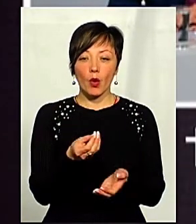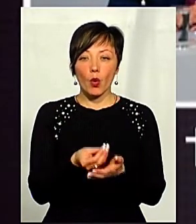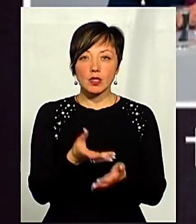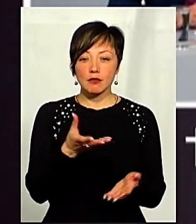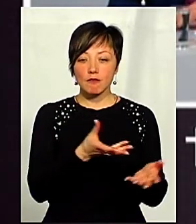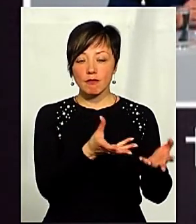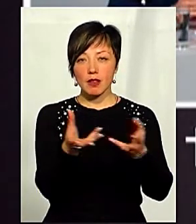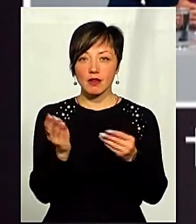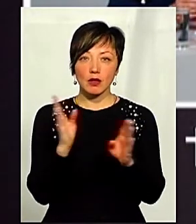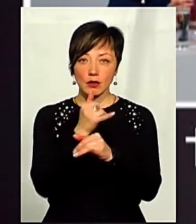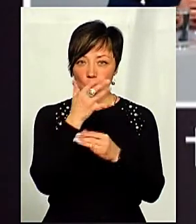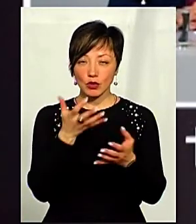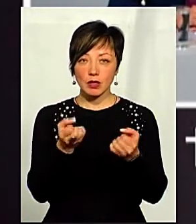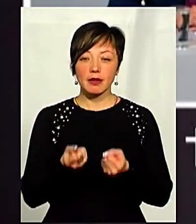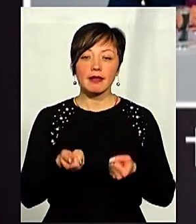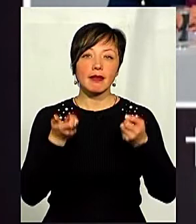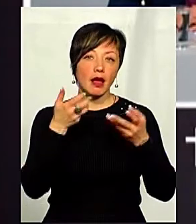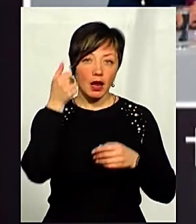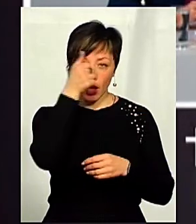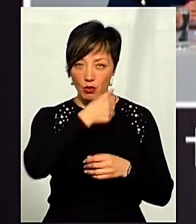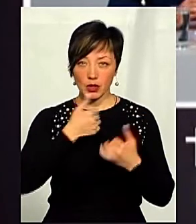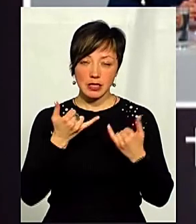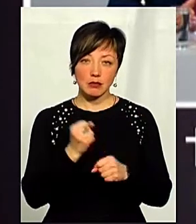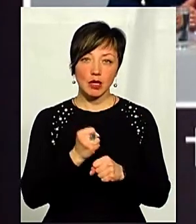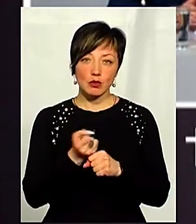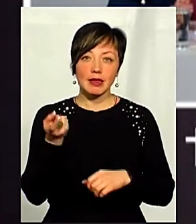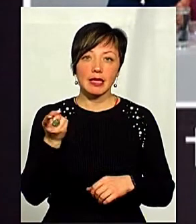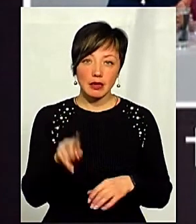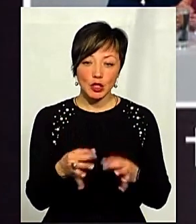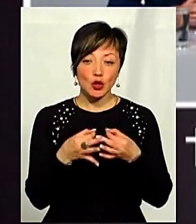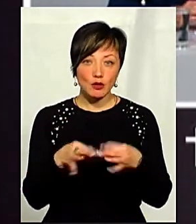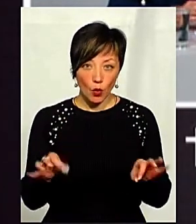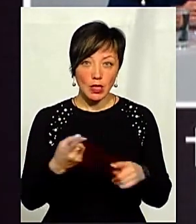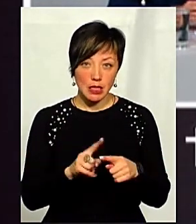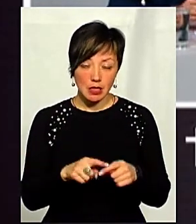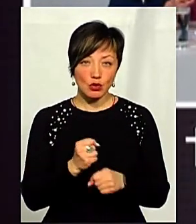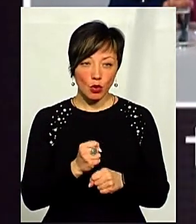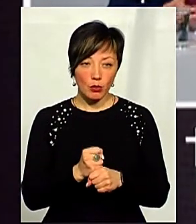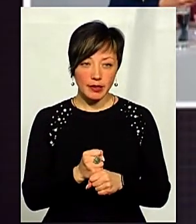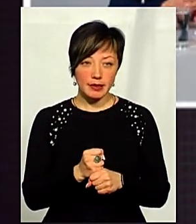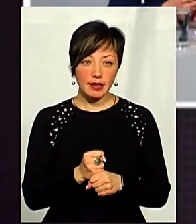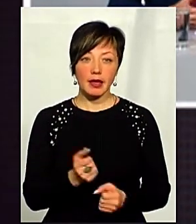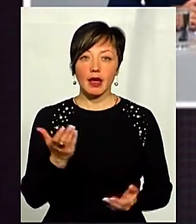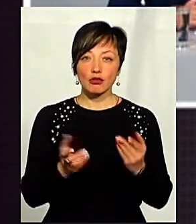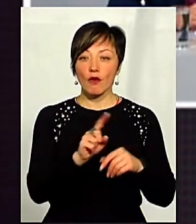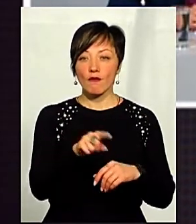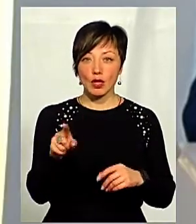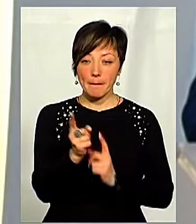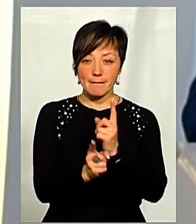довкілля, яку вони не можуть отримати вже декілька років. І зараз ми працюємо над тим, щоб дозволити їм це зробити, бо якщо вони